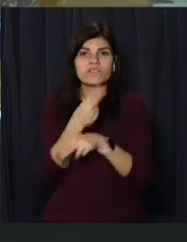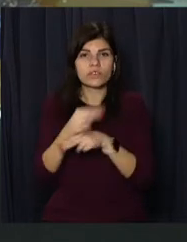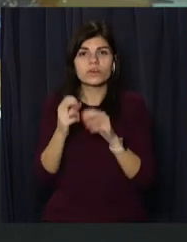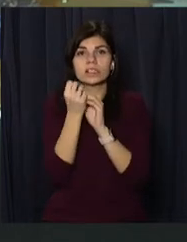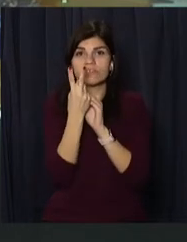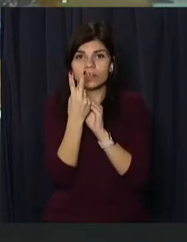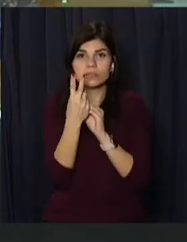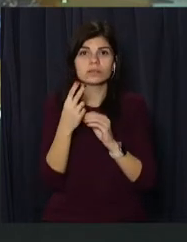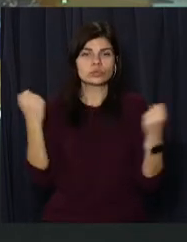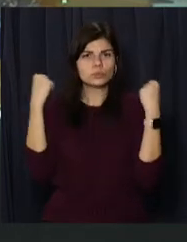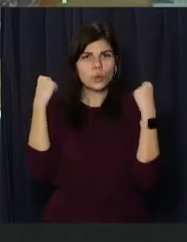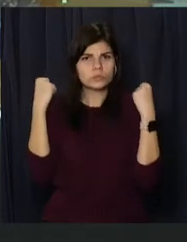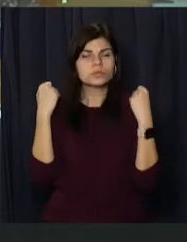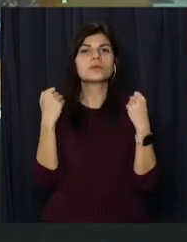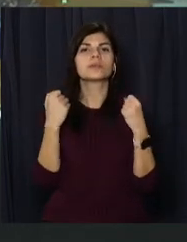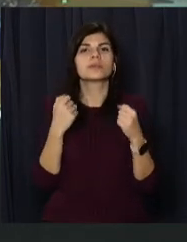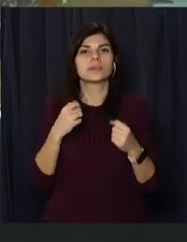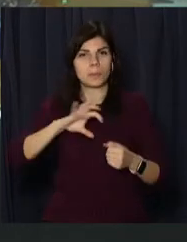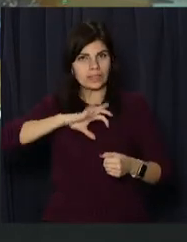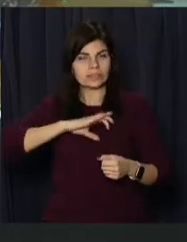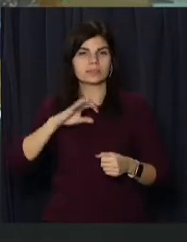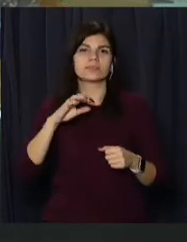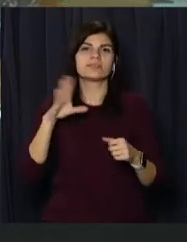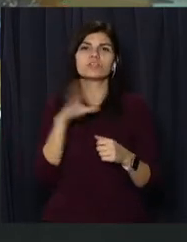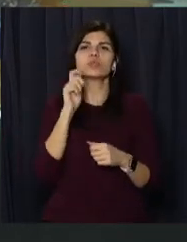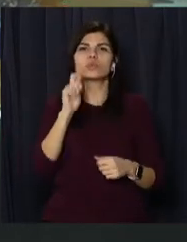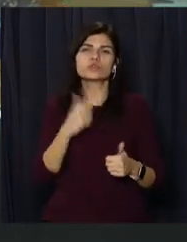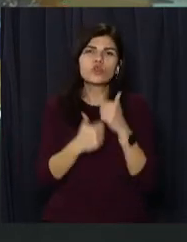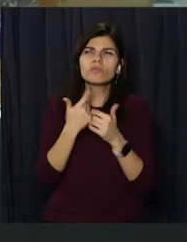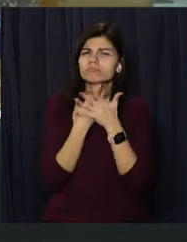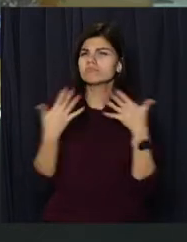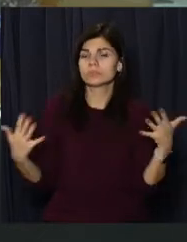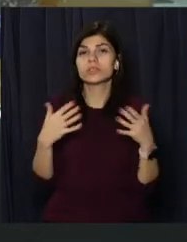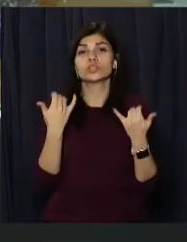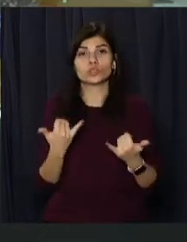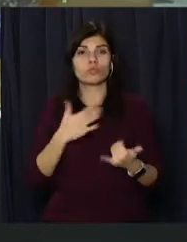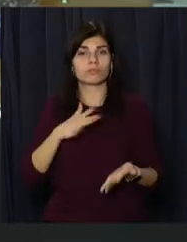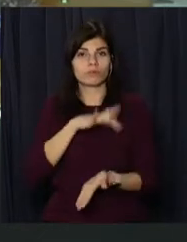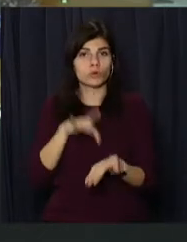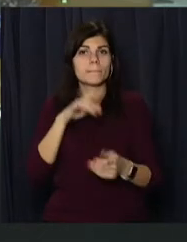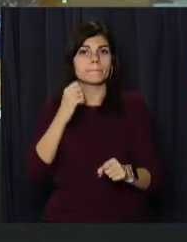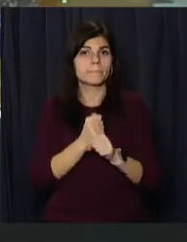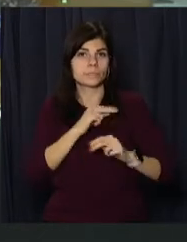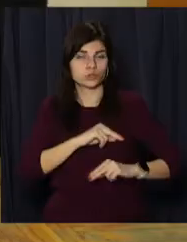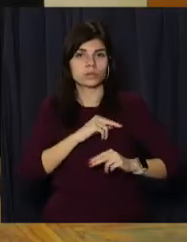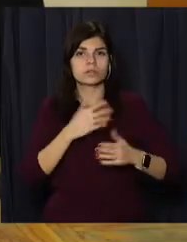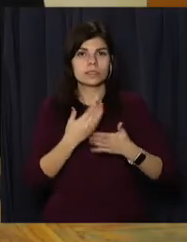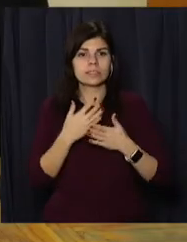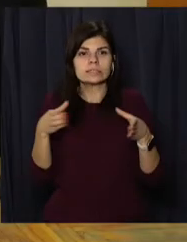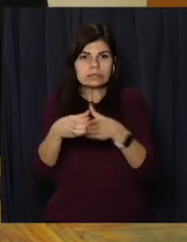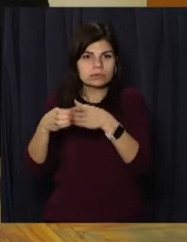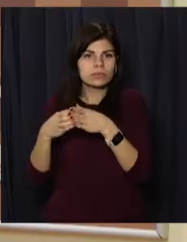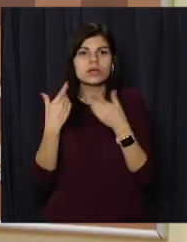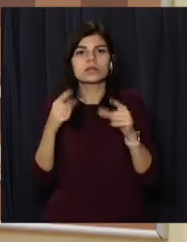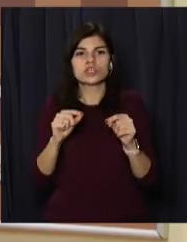12-ро титулованих спортсменів, призерів та чемпіонів всеукраїнських змагань. Зараз у нашому місті працюють зо два десятки секцій,